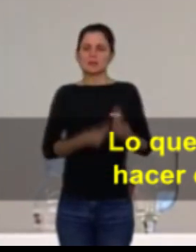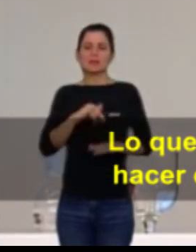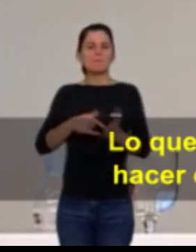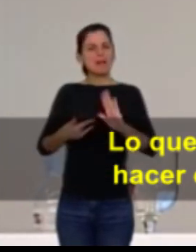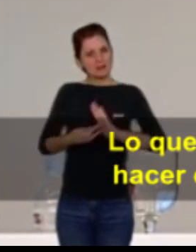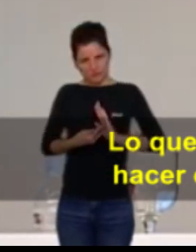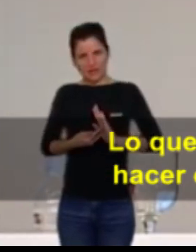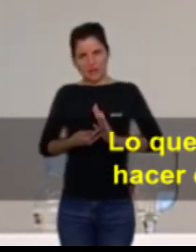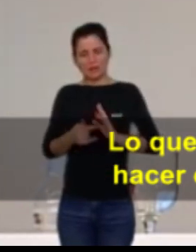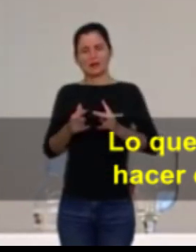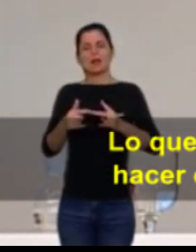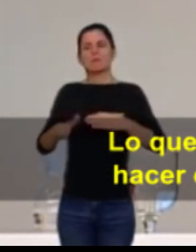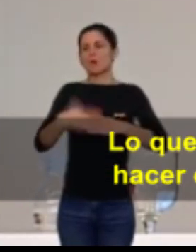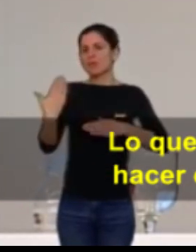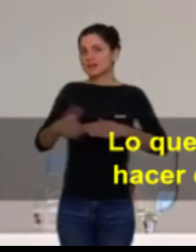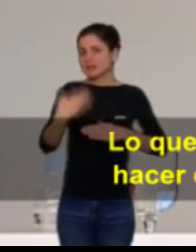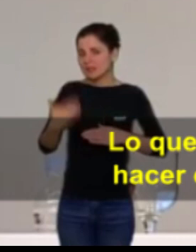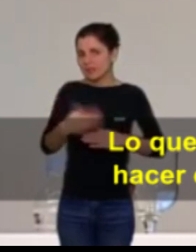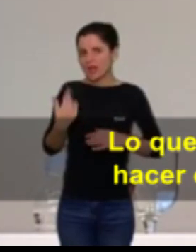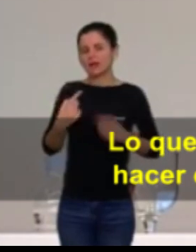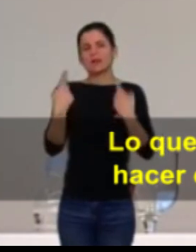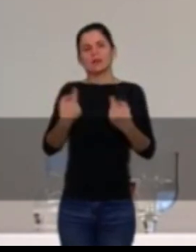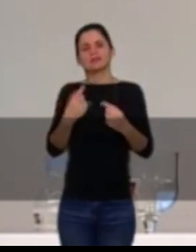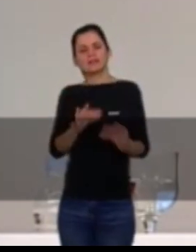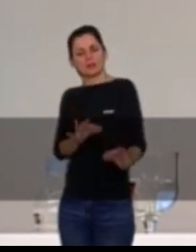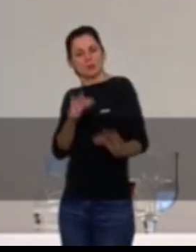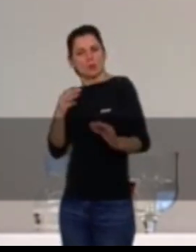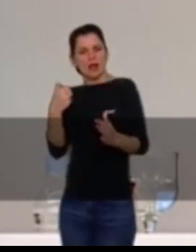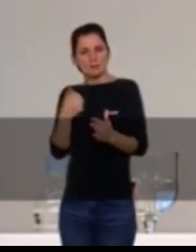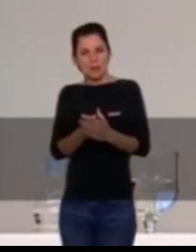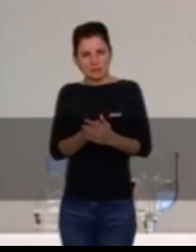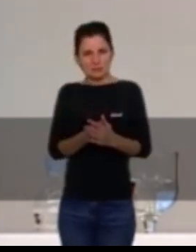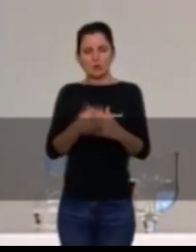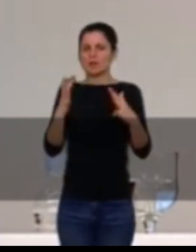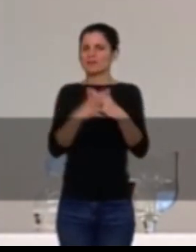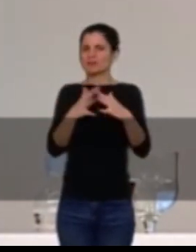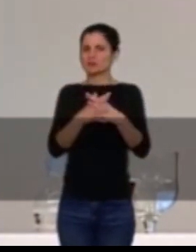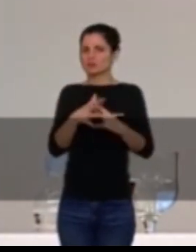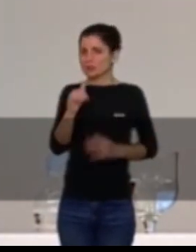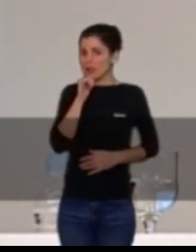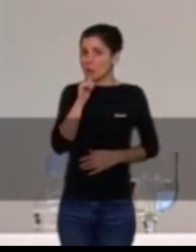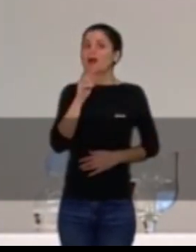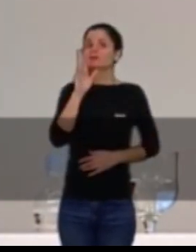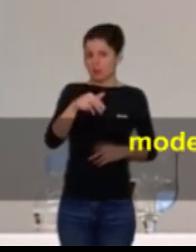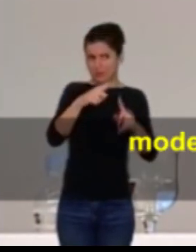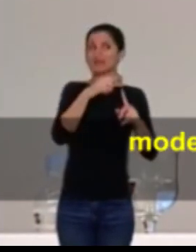el que s'ha de fer és modernitzar infraestructures hidràuliques. També en la conca del Tajo,